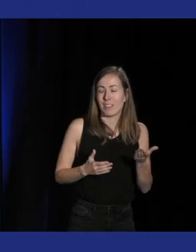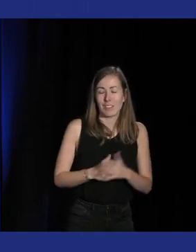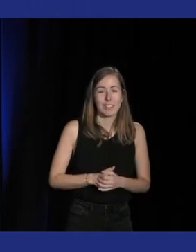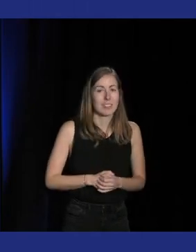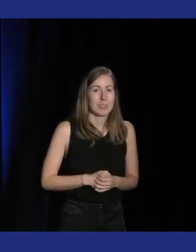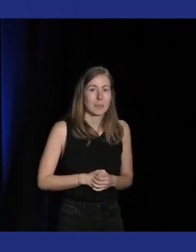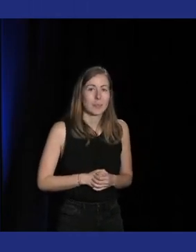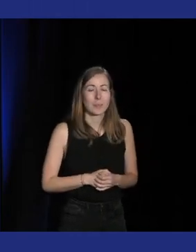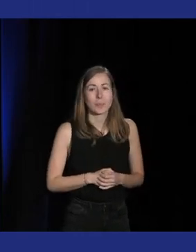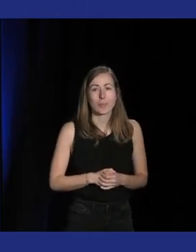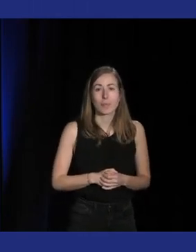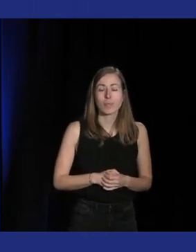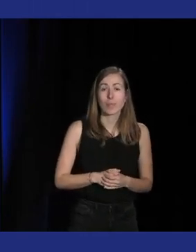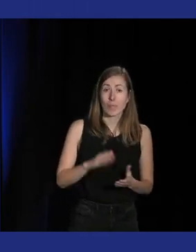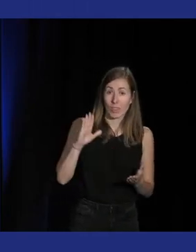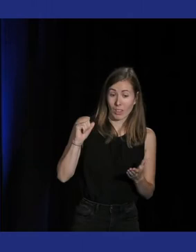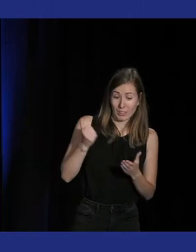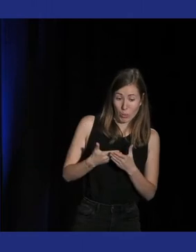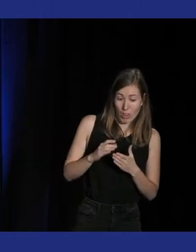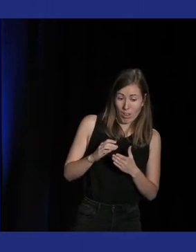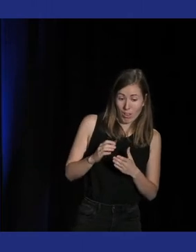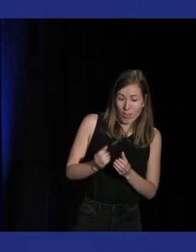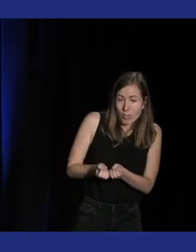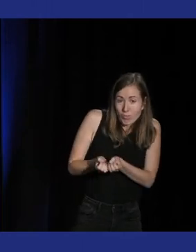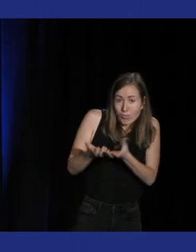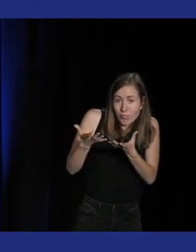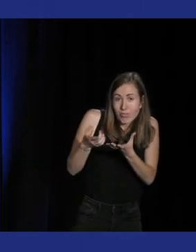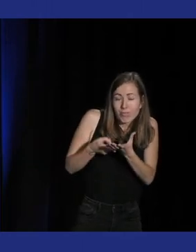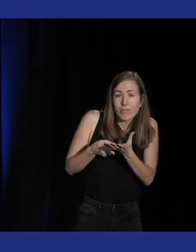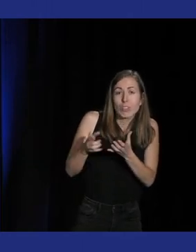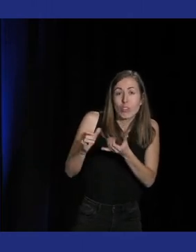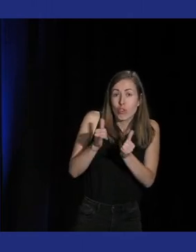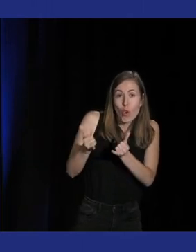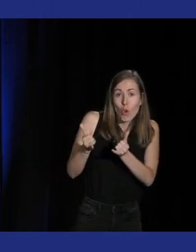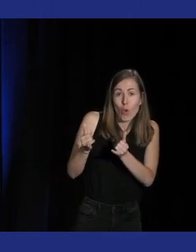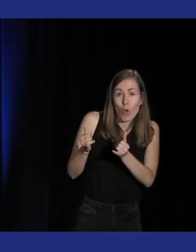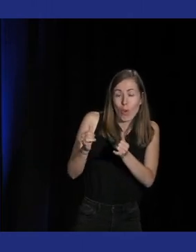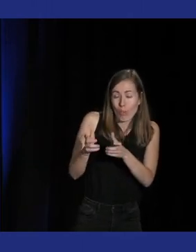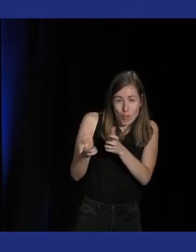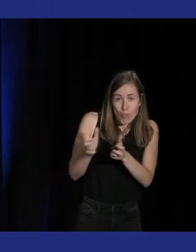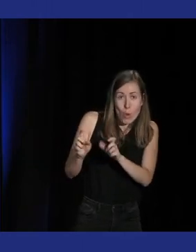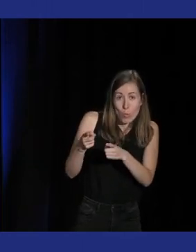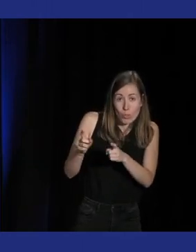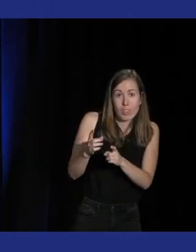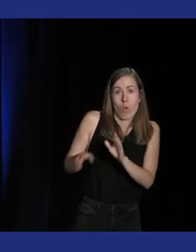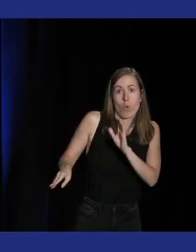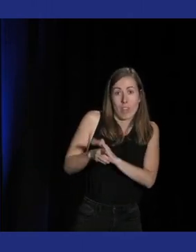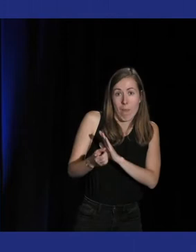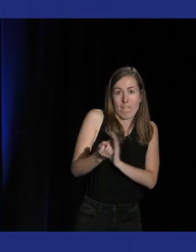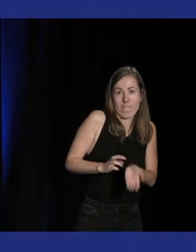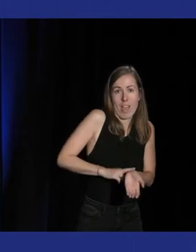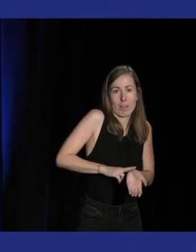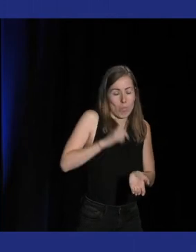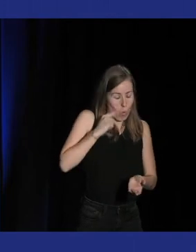premiers jeux musicaux on va dire de manière générale c'est basé sur le rythme parce que justement on le dit depuis le début c'est quelque chose d'instinctif et de voilà et après on